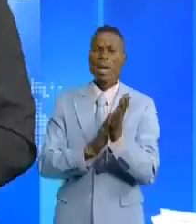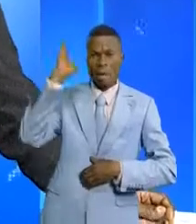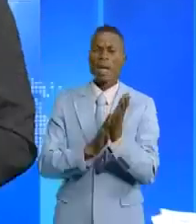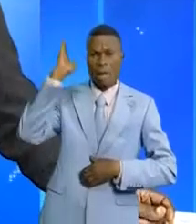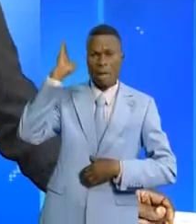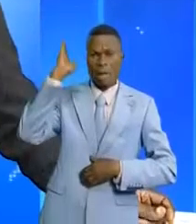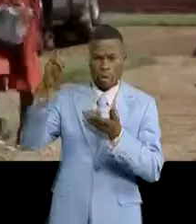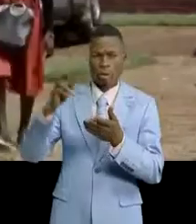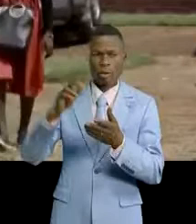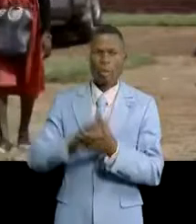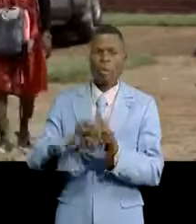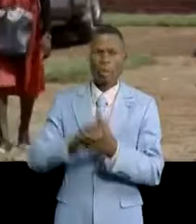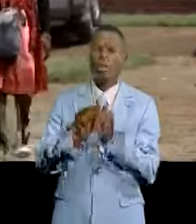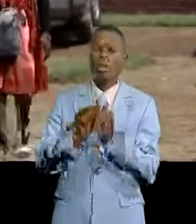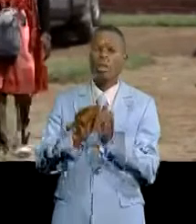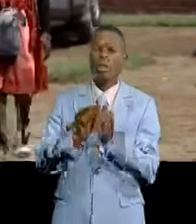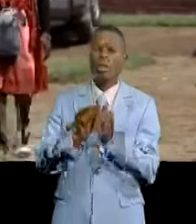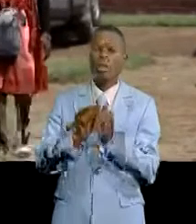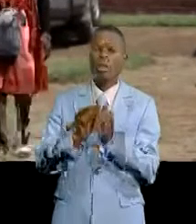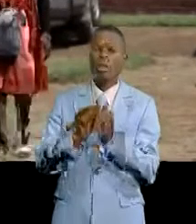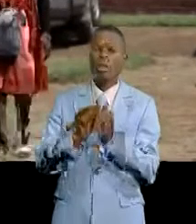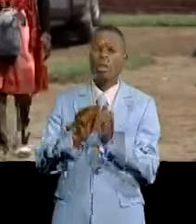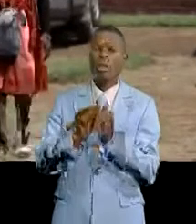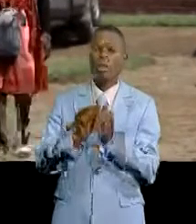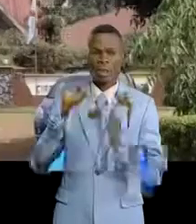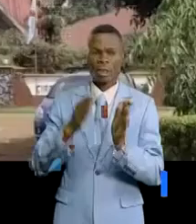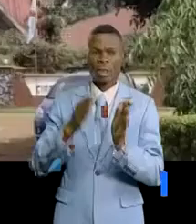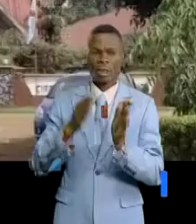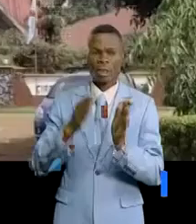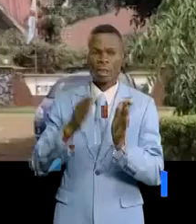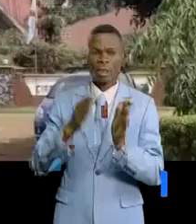La zone rouge en 2018 était